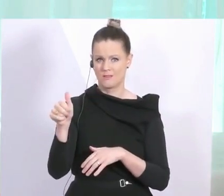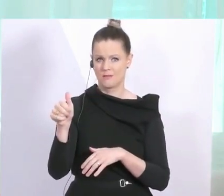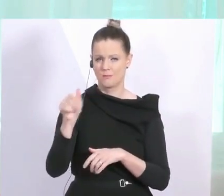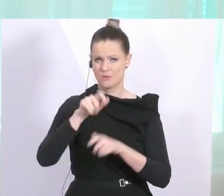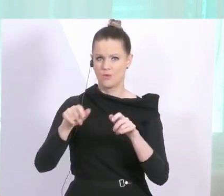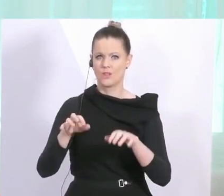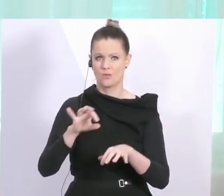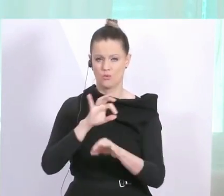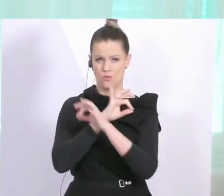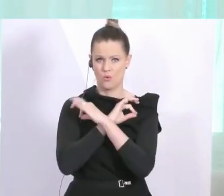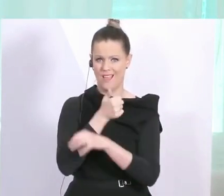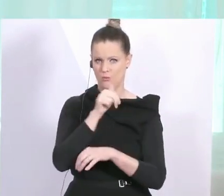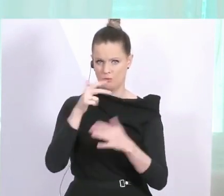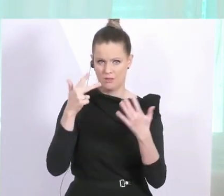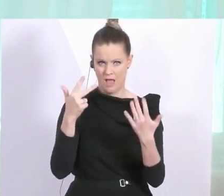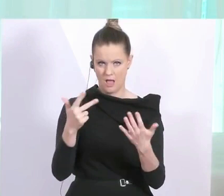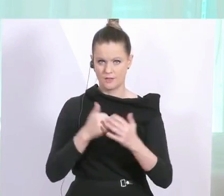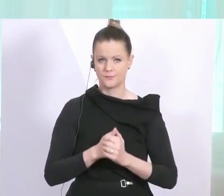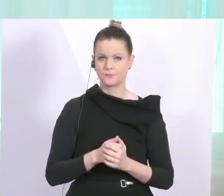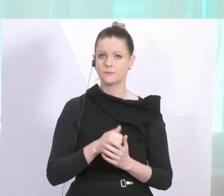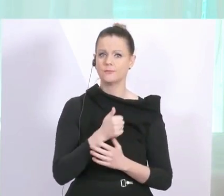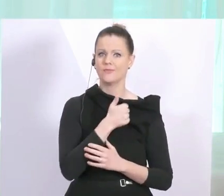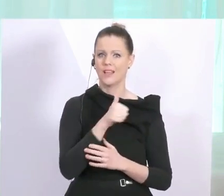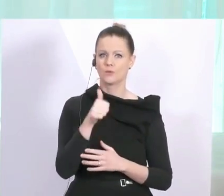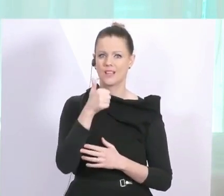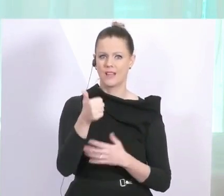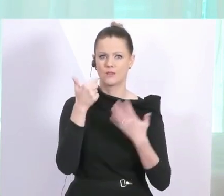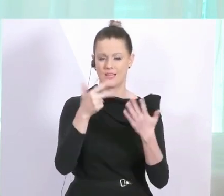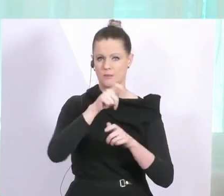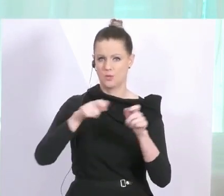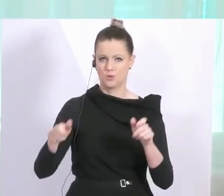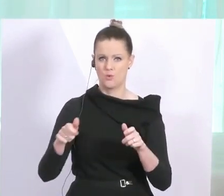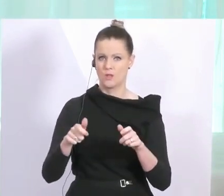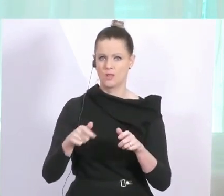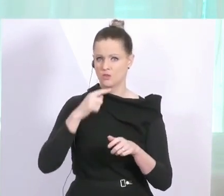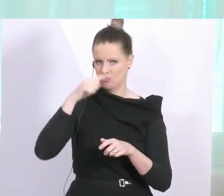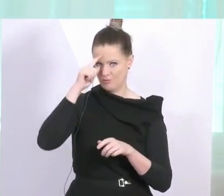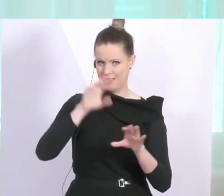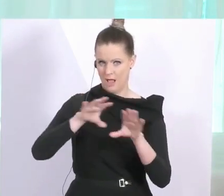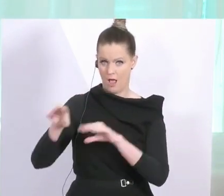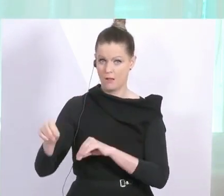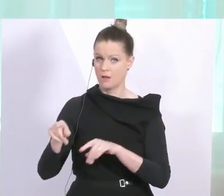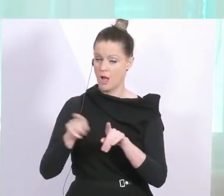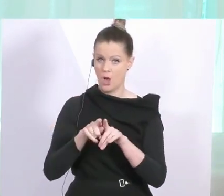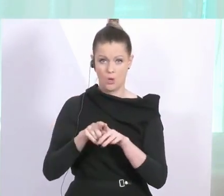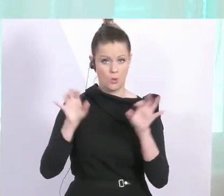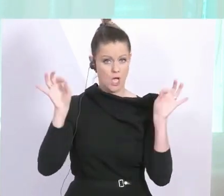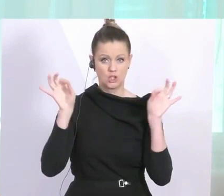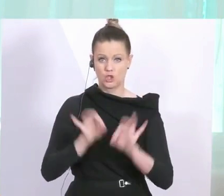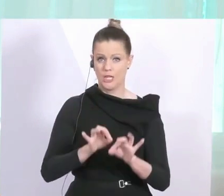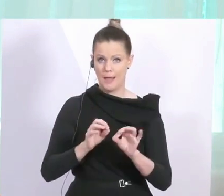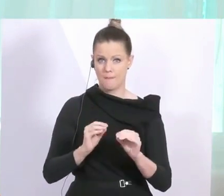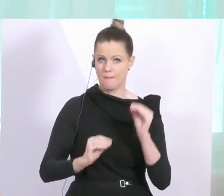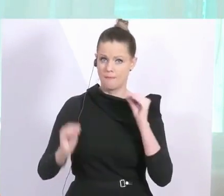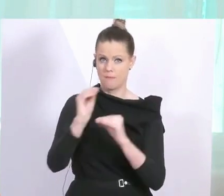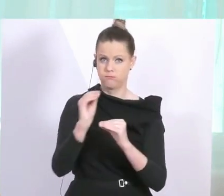und 999 Hospitalisierte. Auch das sind sehr dramatische Zuwächse. Und wenn